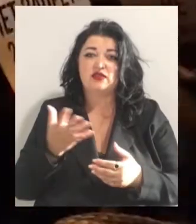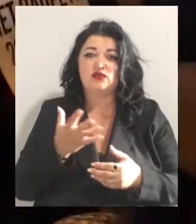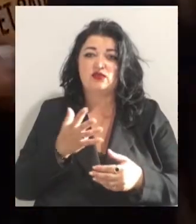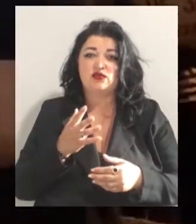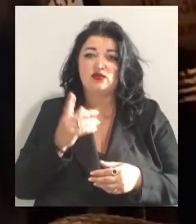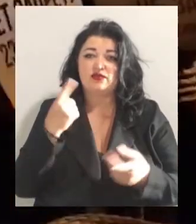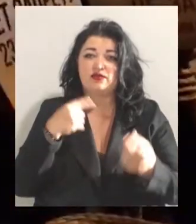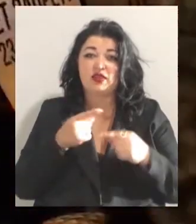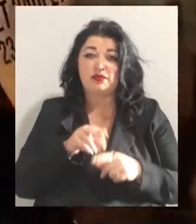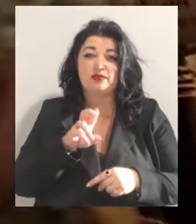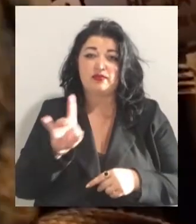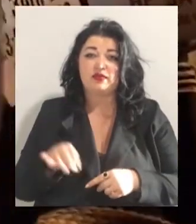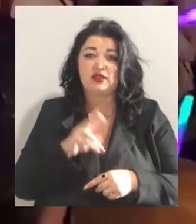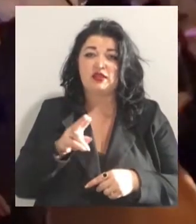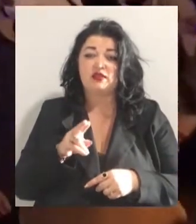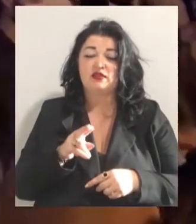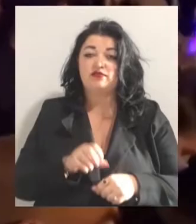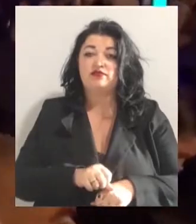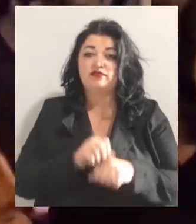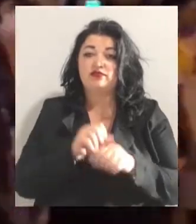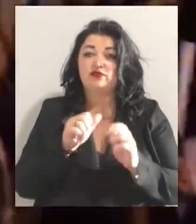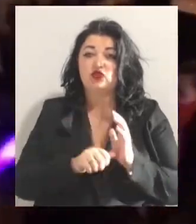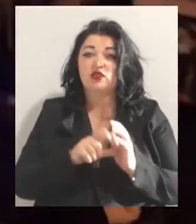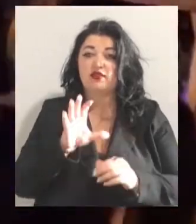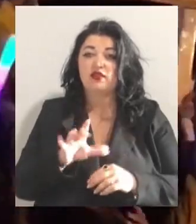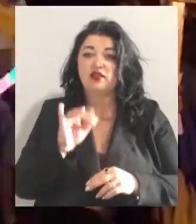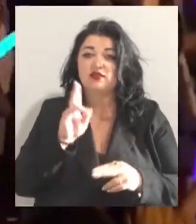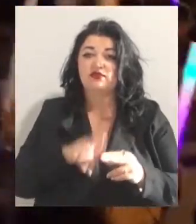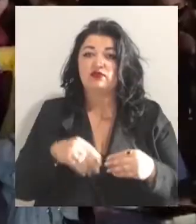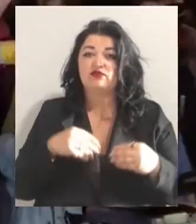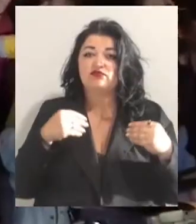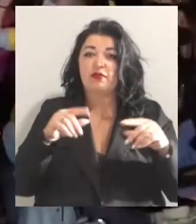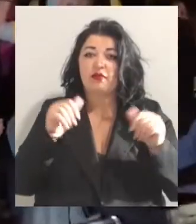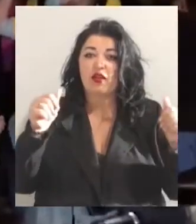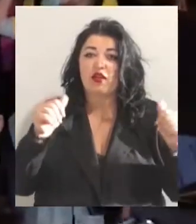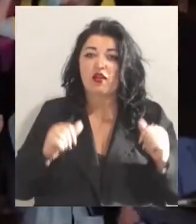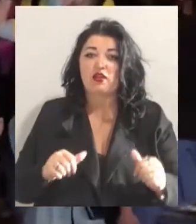Тривала акція 50 хвилин та завершилася виходом з плакатами на потьомкінські сходи.